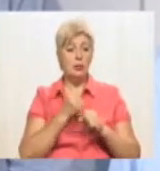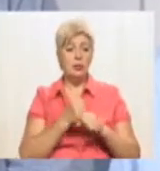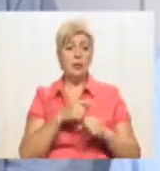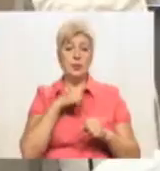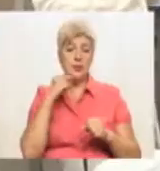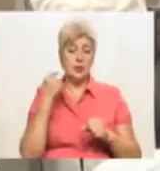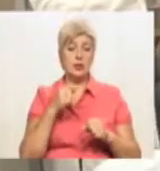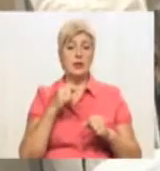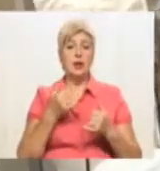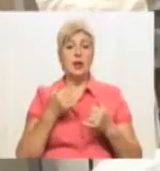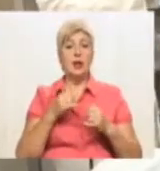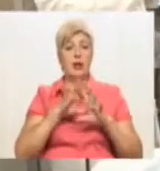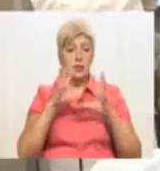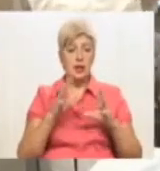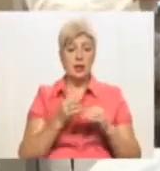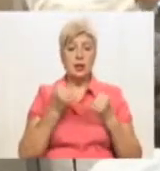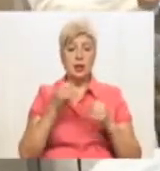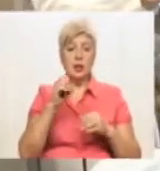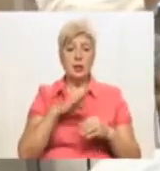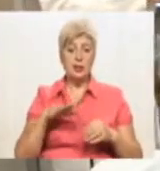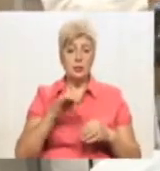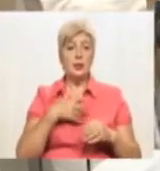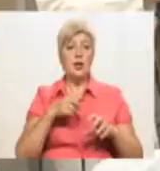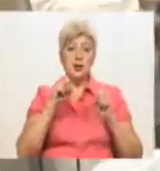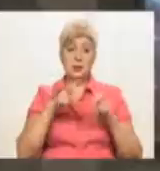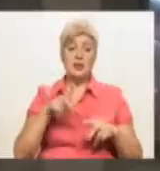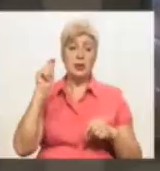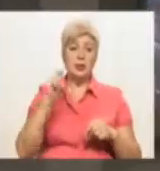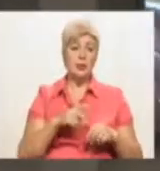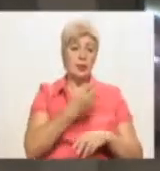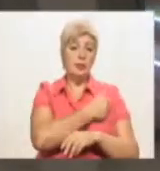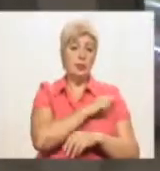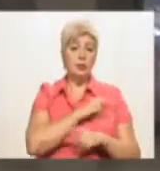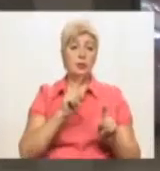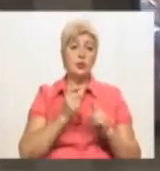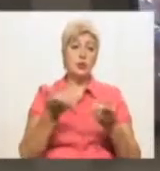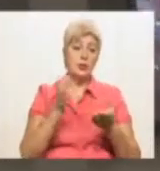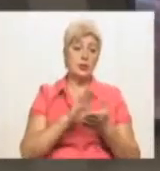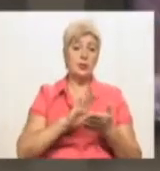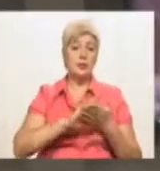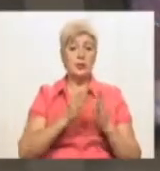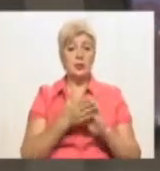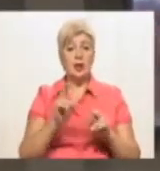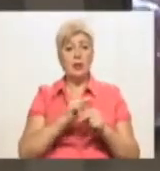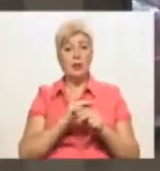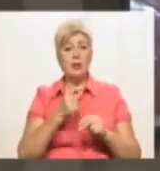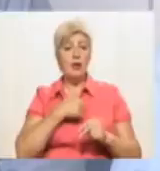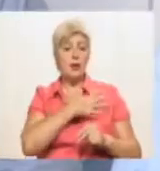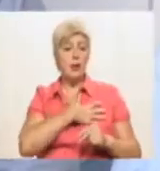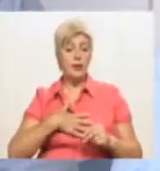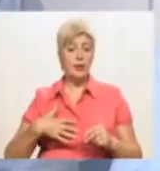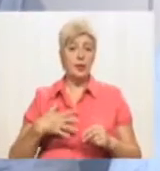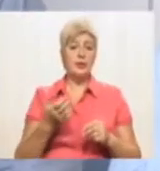Європи. Зараз вона відвідала лікарню спеціально для того, щоб ознайомитися з станом лікування поранених. У 2014